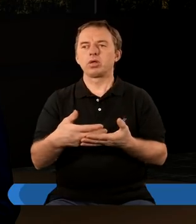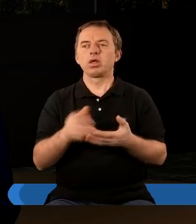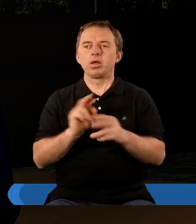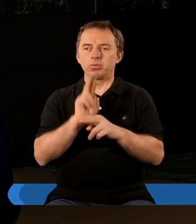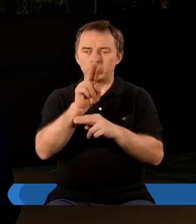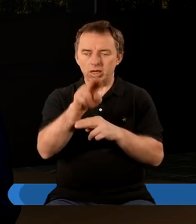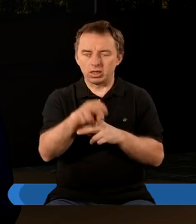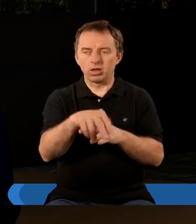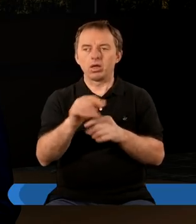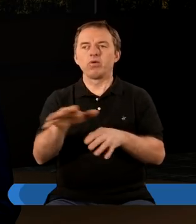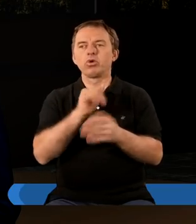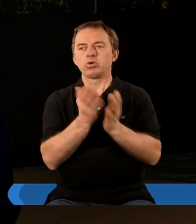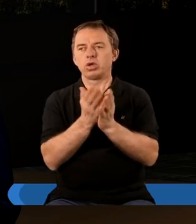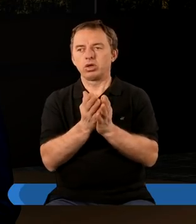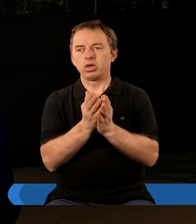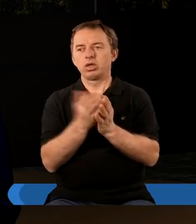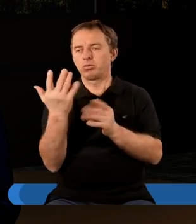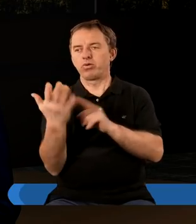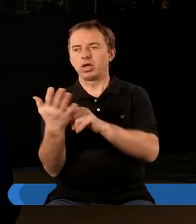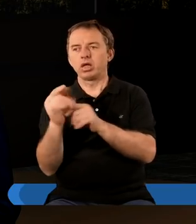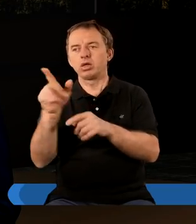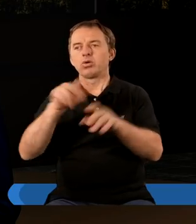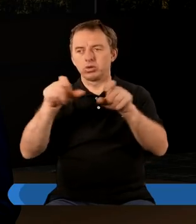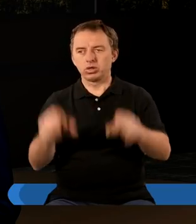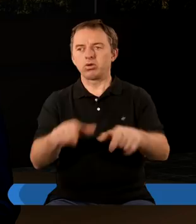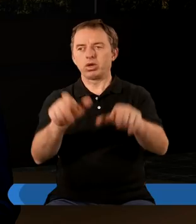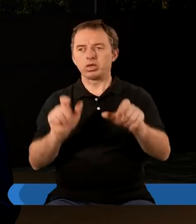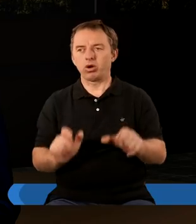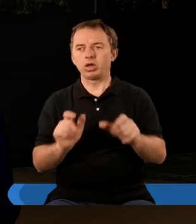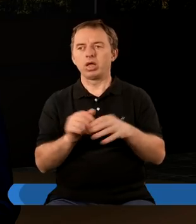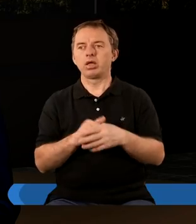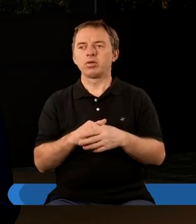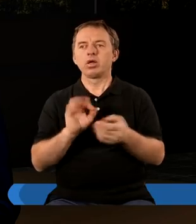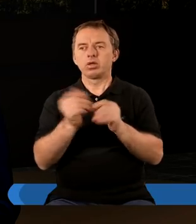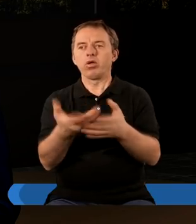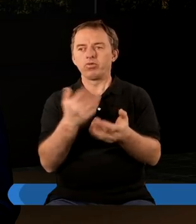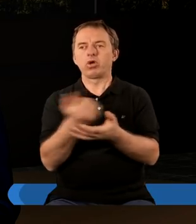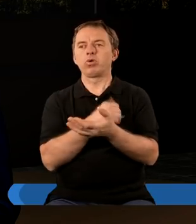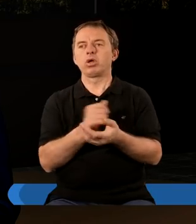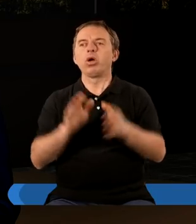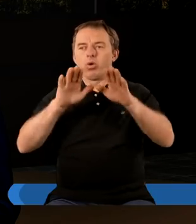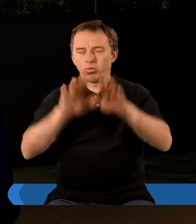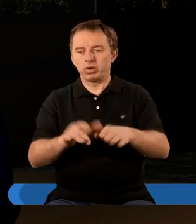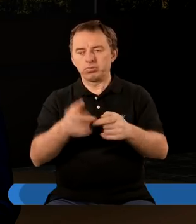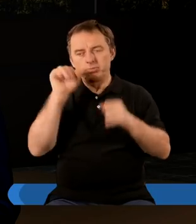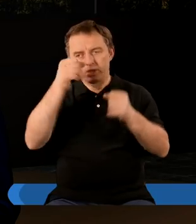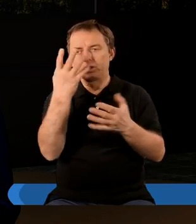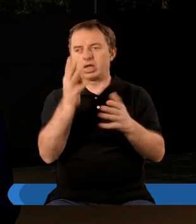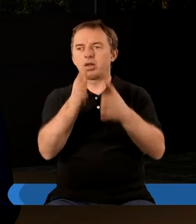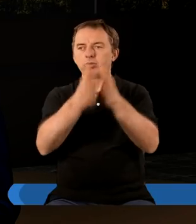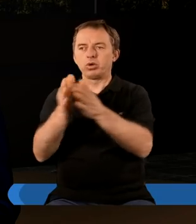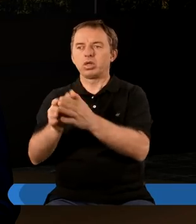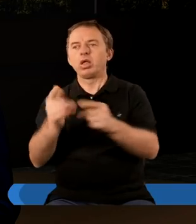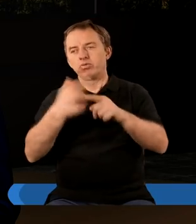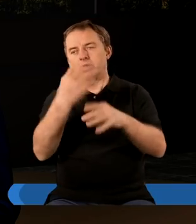I przystąpił i wziął księgę z prawej ręki tego, który siedział na tronie. A gdy ją wziął, upadły przed barankiem cztery